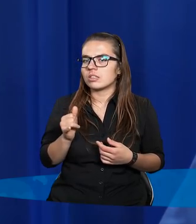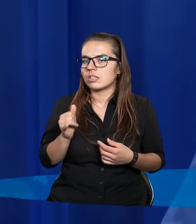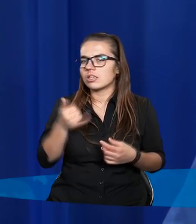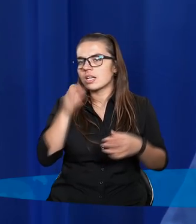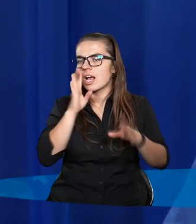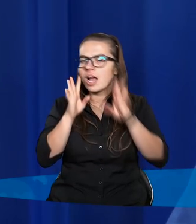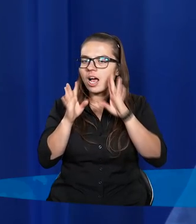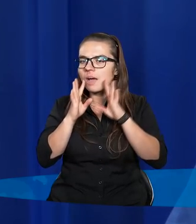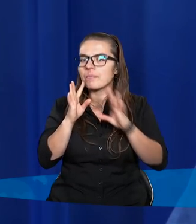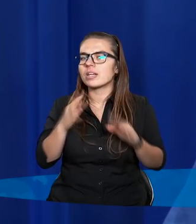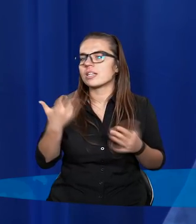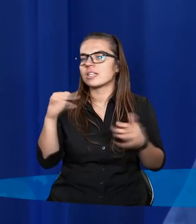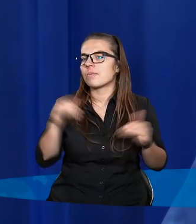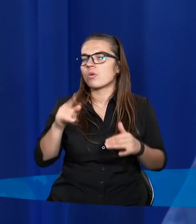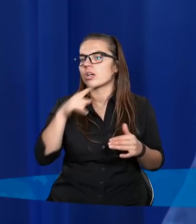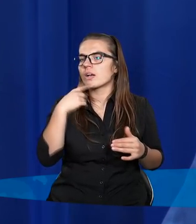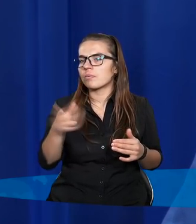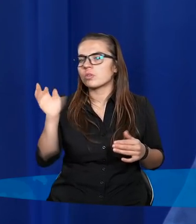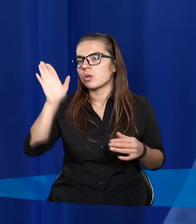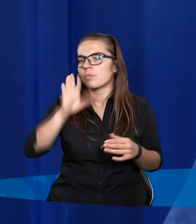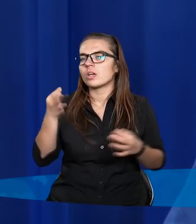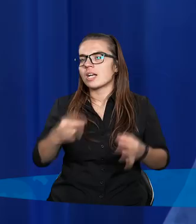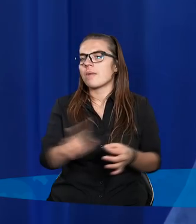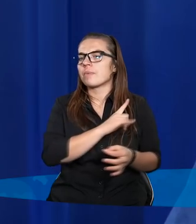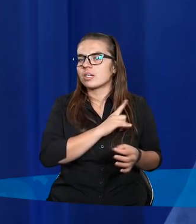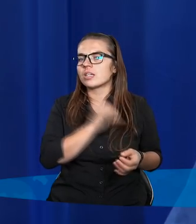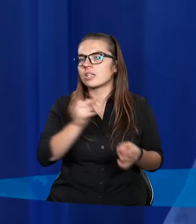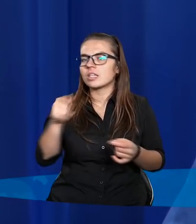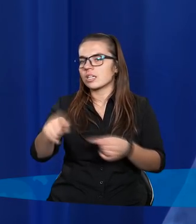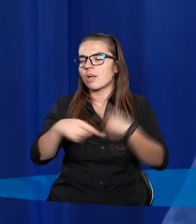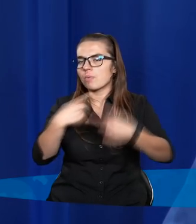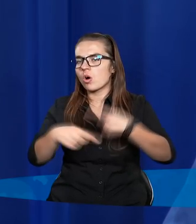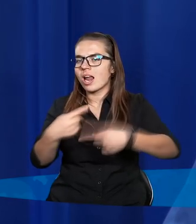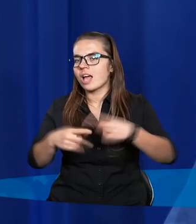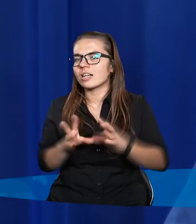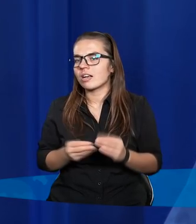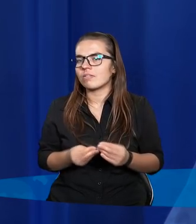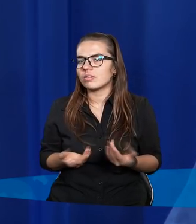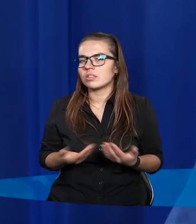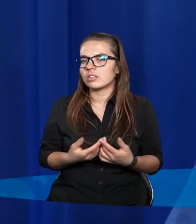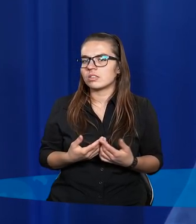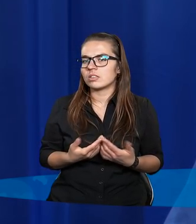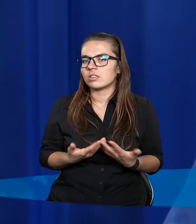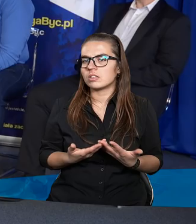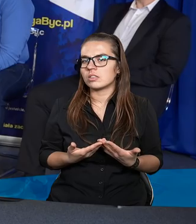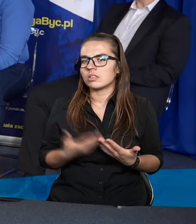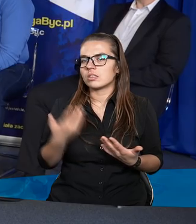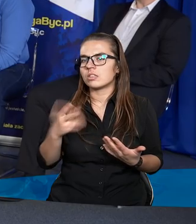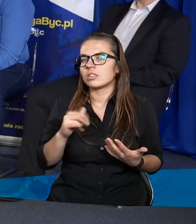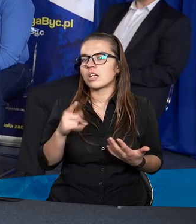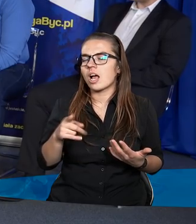jakby nie można tutaj powiedzieć, że Pan Bóg teraz pilnuje aż do tego kolejnego pokolenia. Darku.